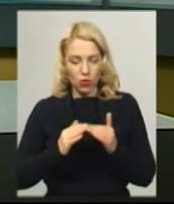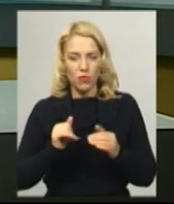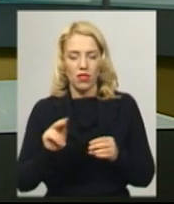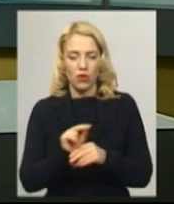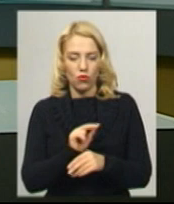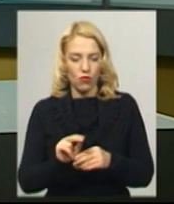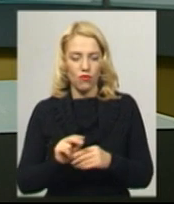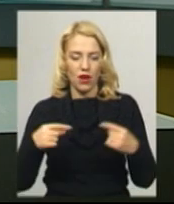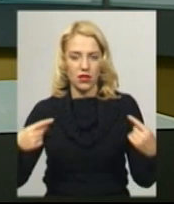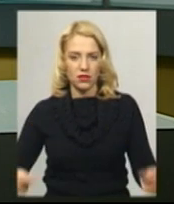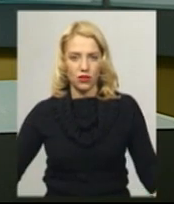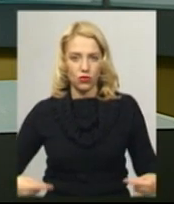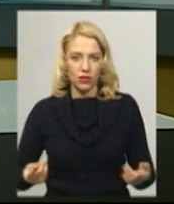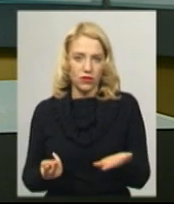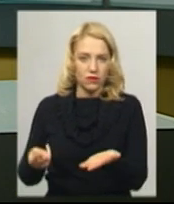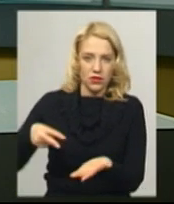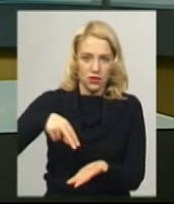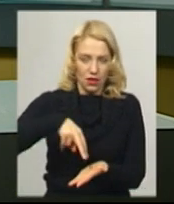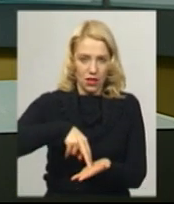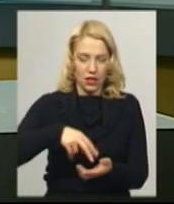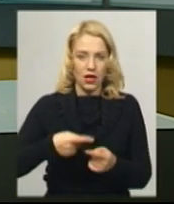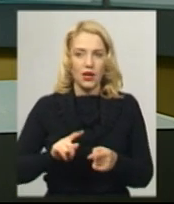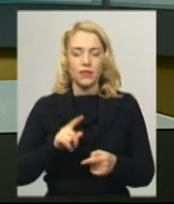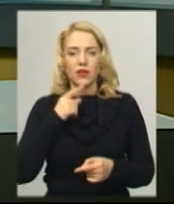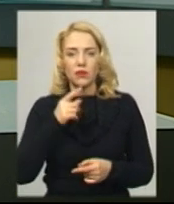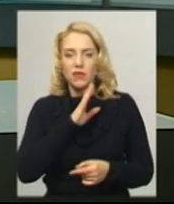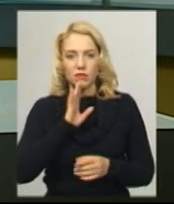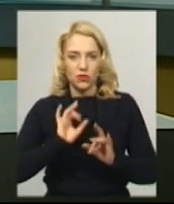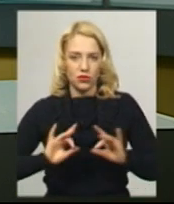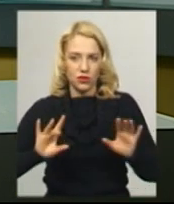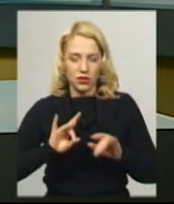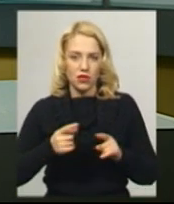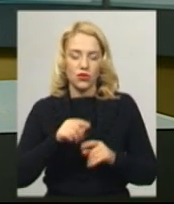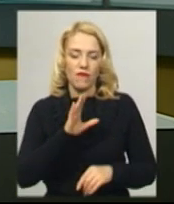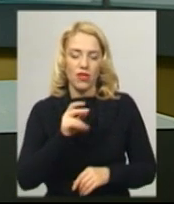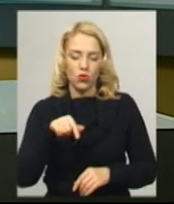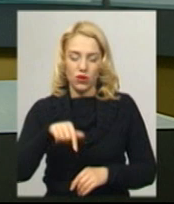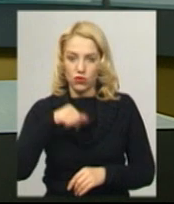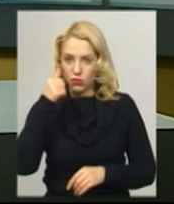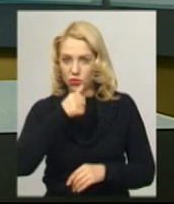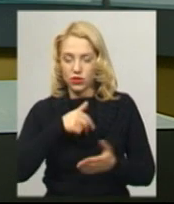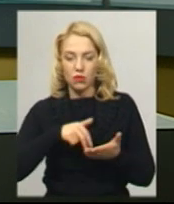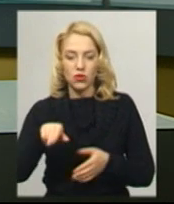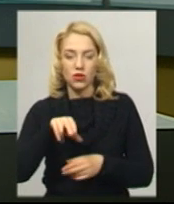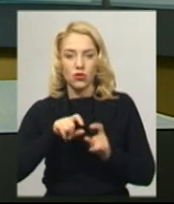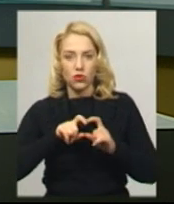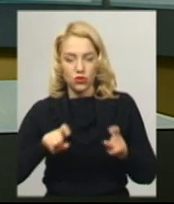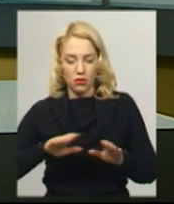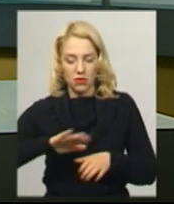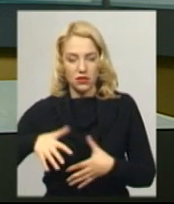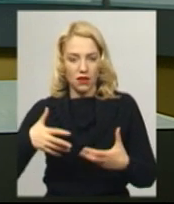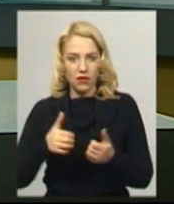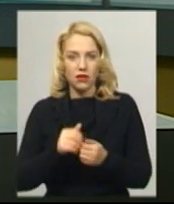це телефоном розповіла її мати Антоніна Мандзюк. Додає, цього року Вікторія пішла до школи. Після аварії дівчинці протягом семи днів